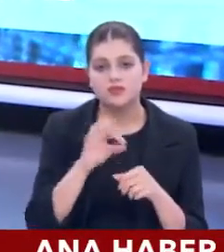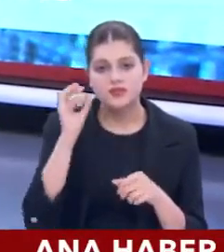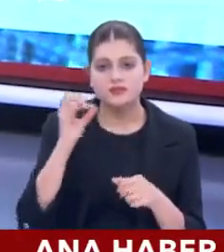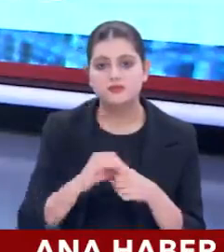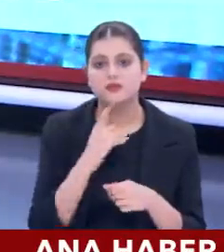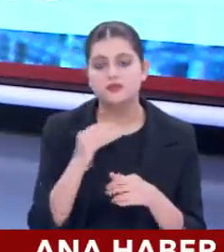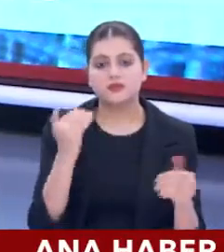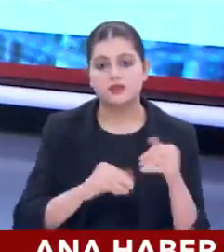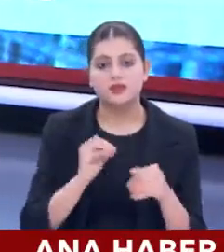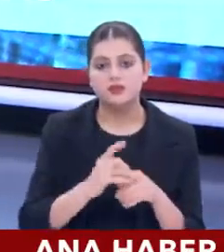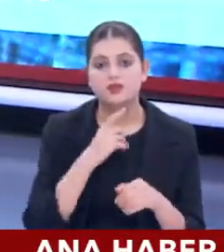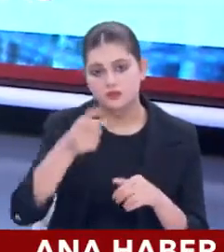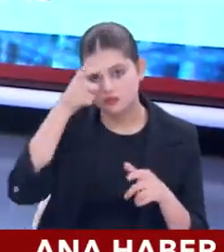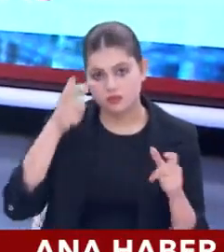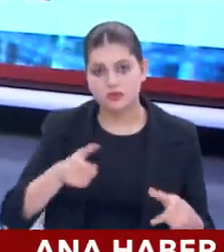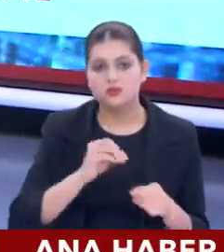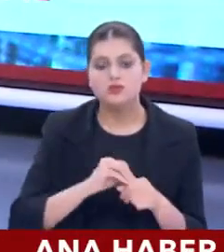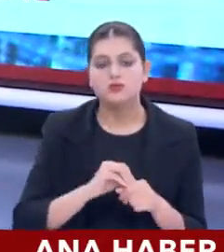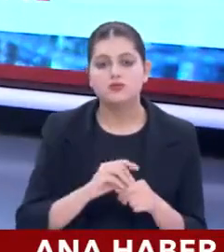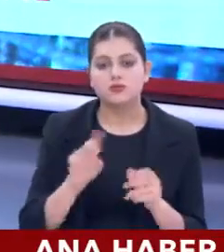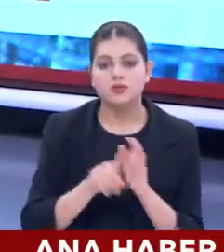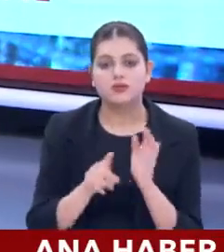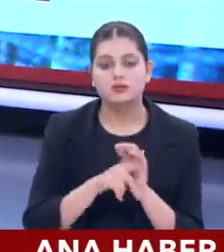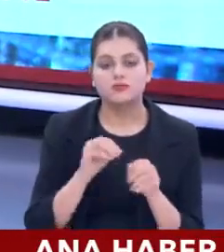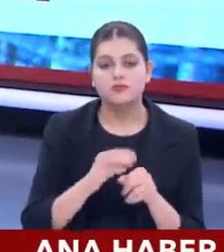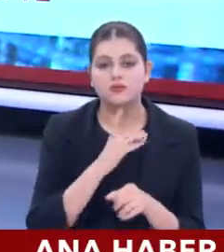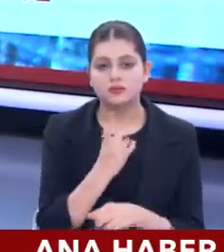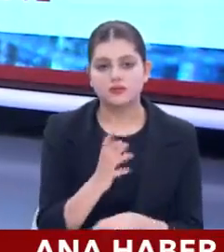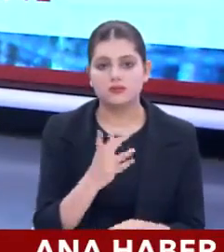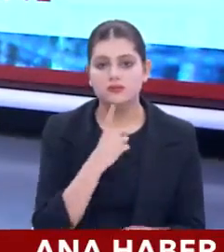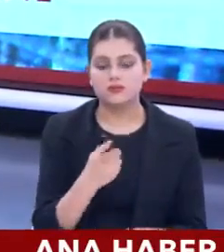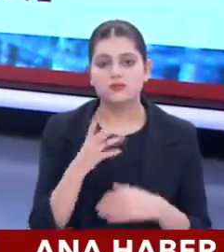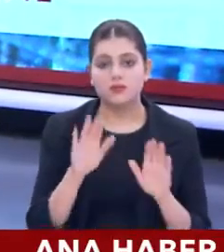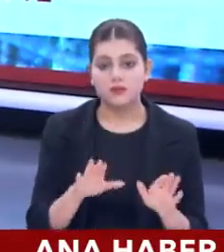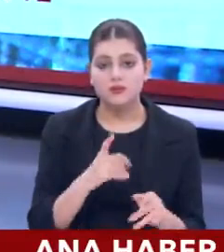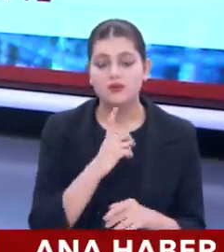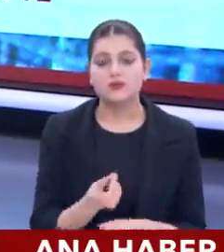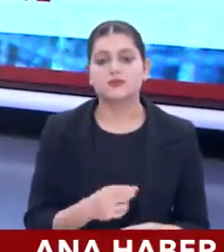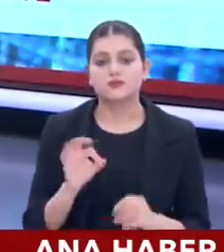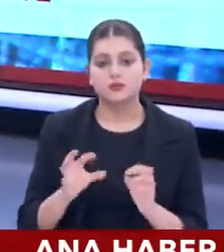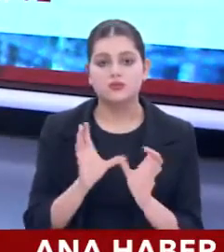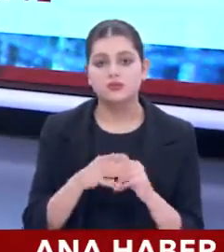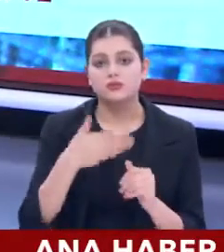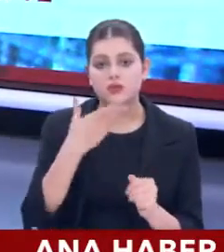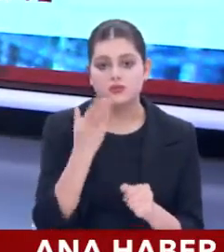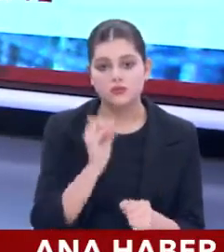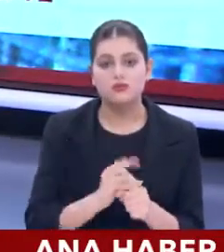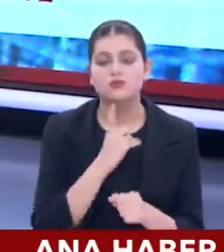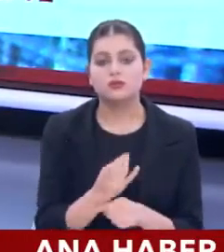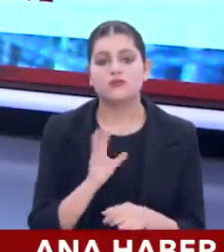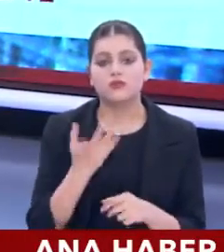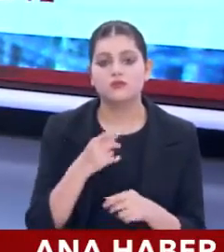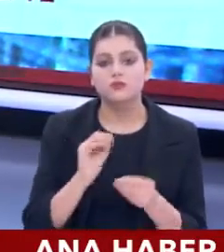insanlar, gelenler Türkiye için bir tehdit unsuru olabilir. Fakat bunu eleştirirken